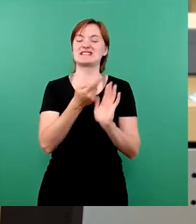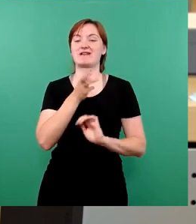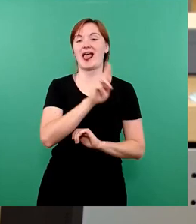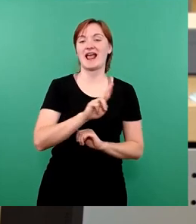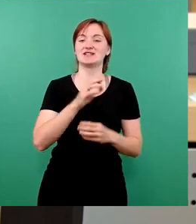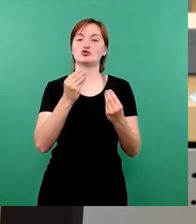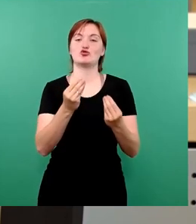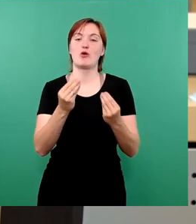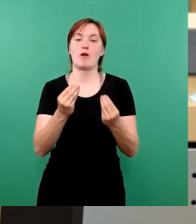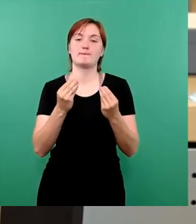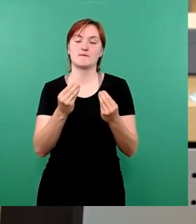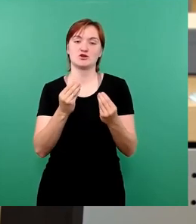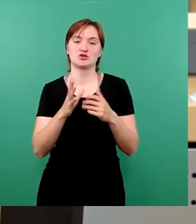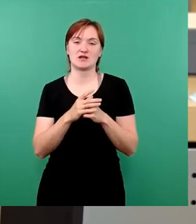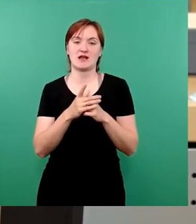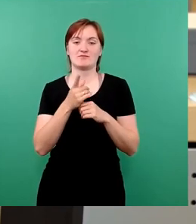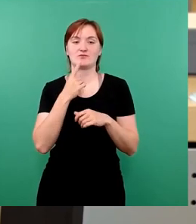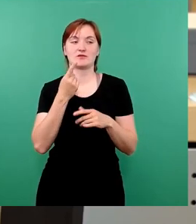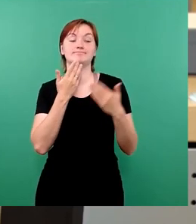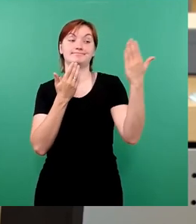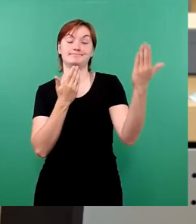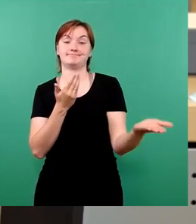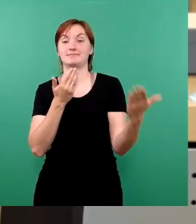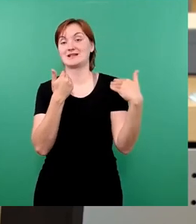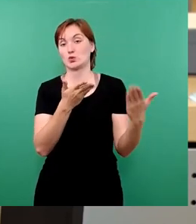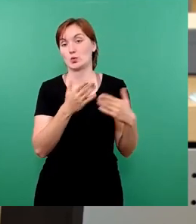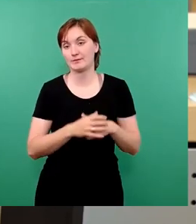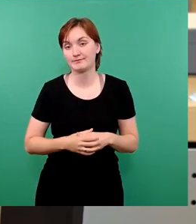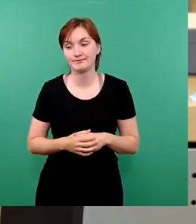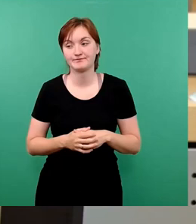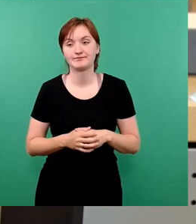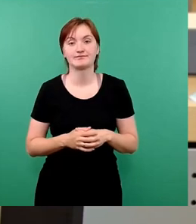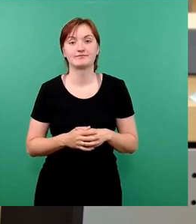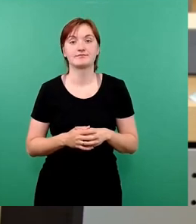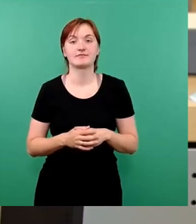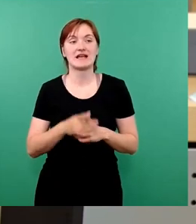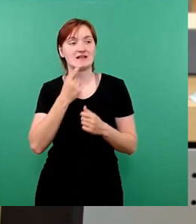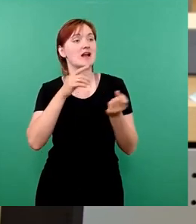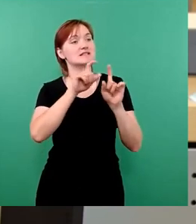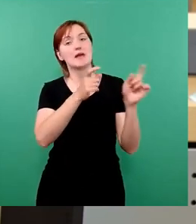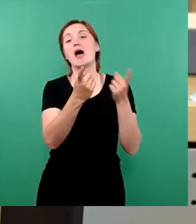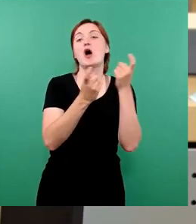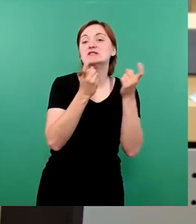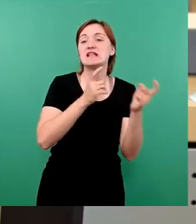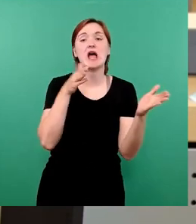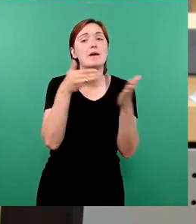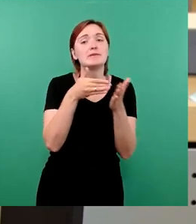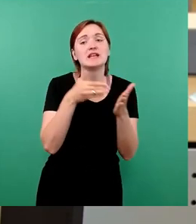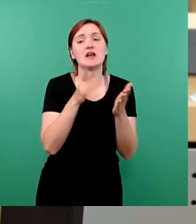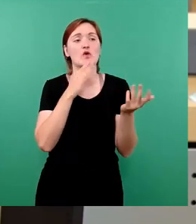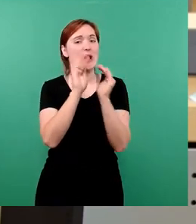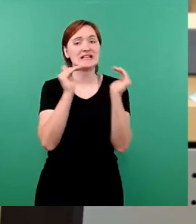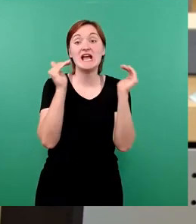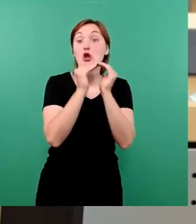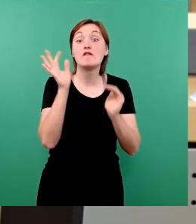diese unsägliche Truppe da drüben vollführt. Klar, da geht es um Ausländer, da geht es um Behinderte, da geht es um die Gleichstellung von